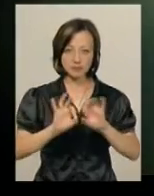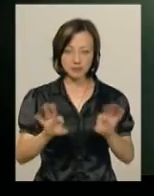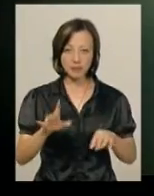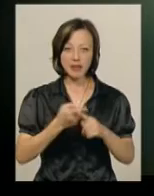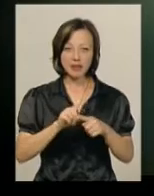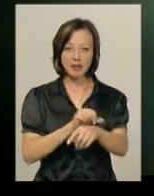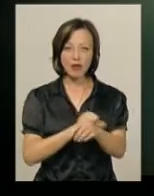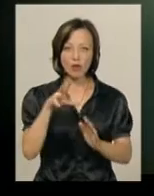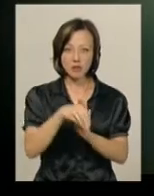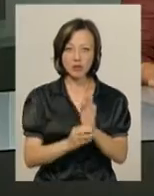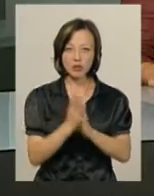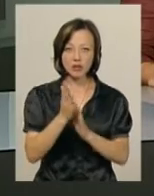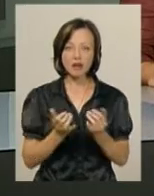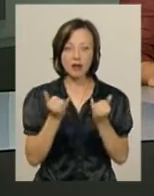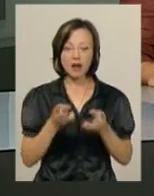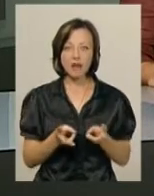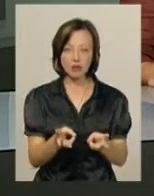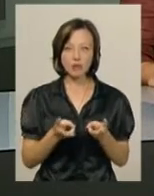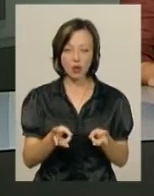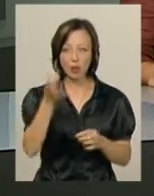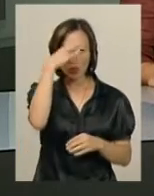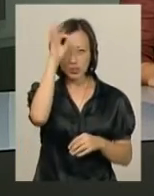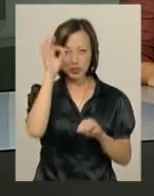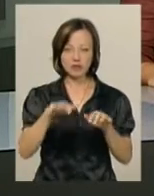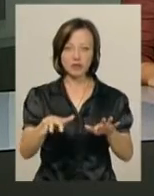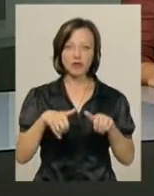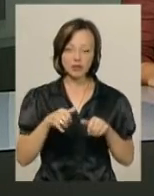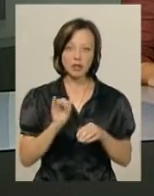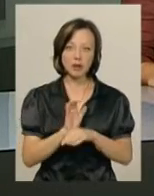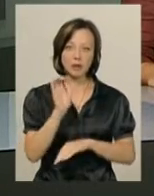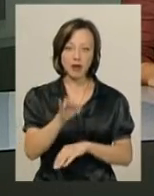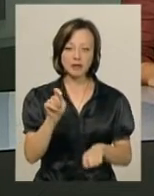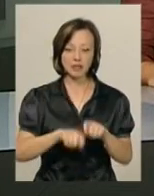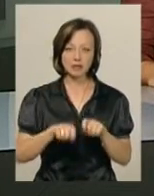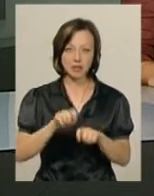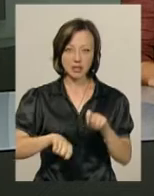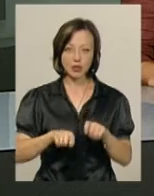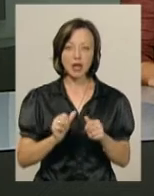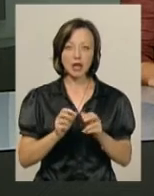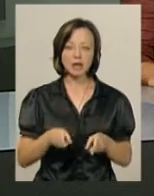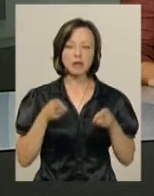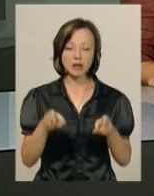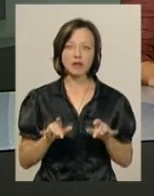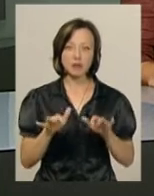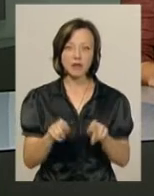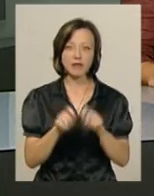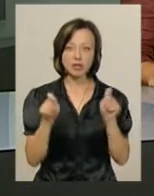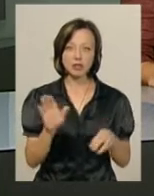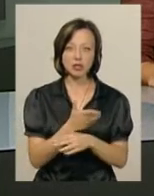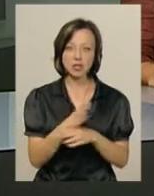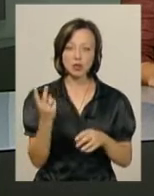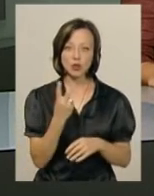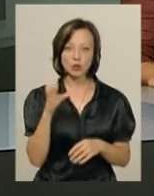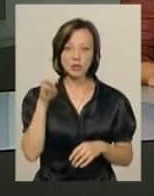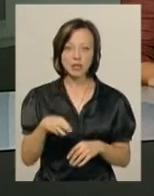наркомісні рослини вирушчують для випічки. Поліцейські вилучили коноплі та направили на експертизу. Кримінальне провадження відкрили за частиною